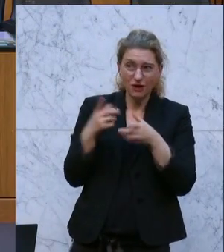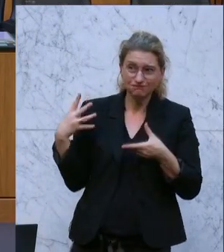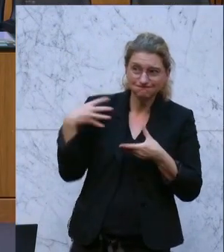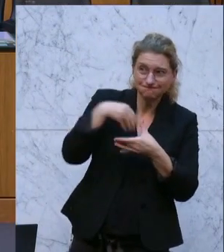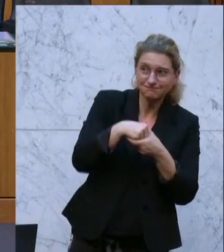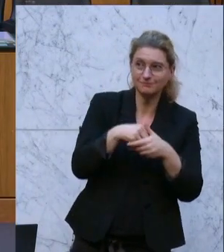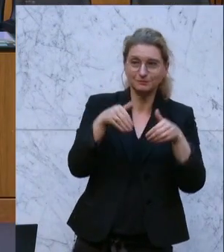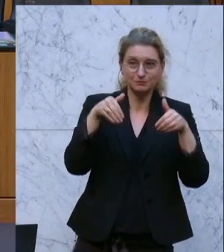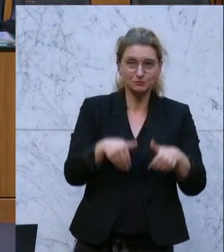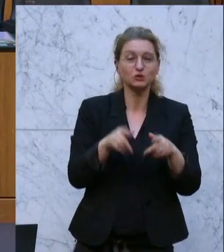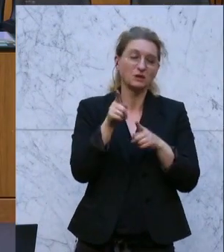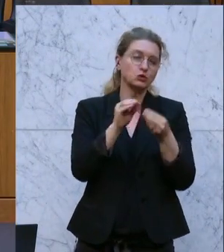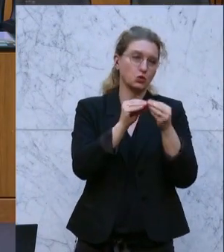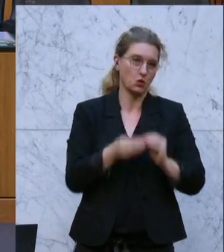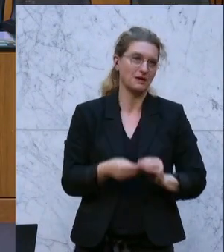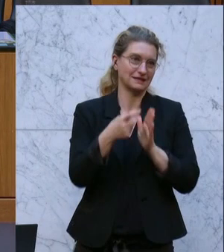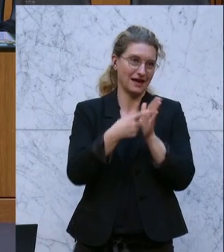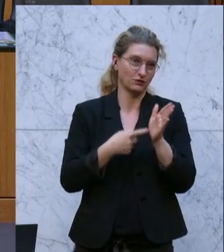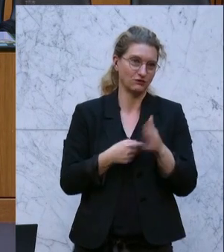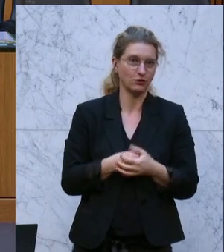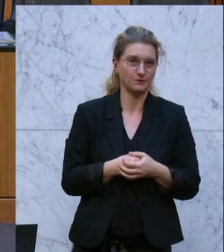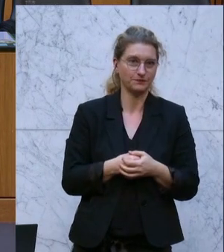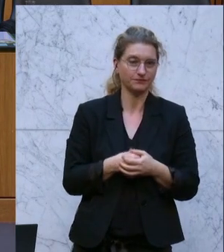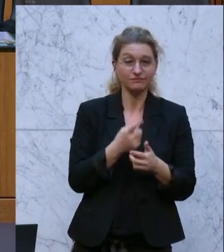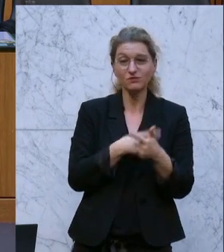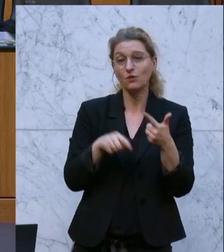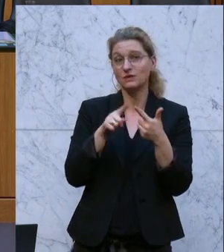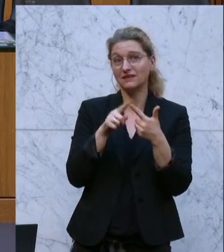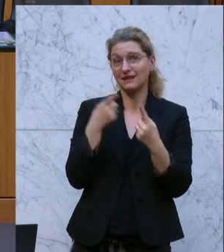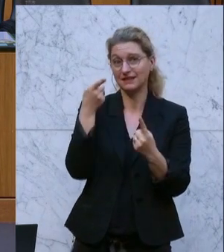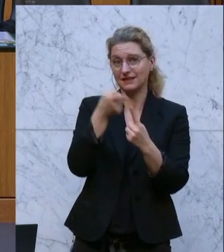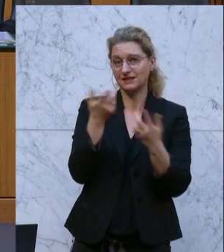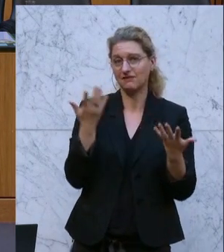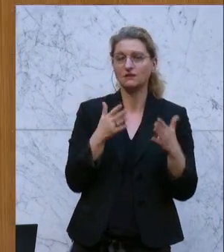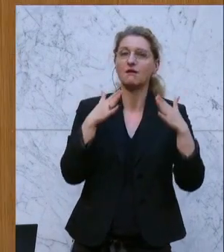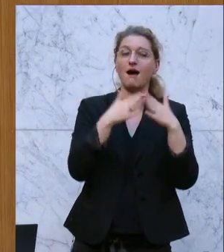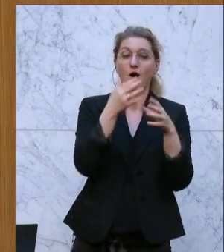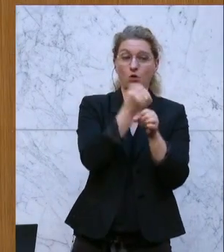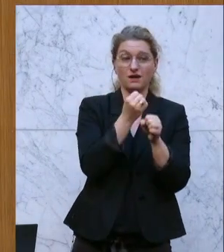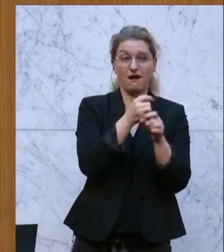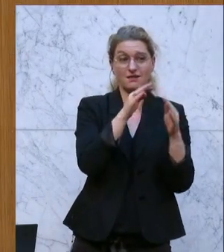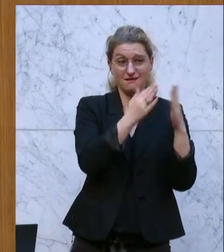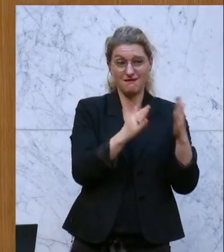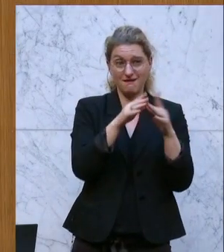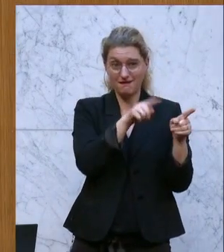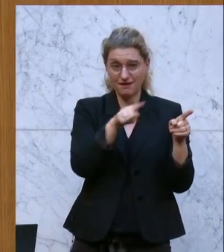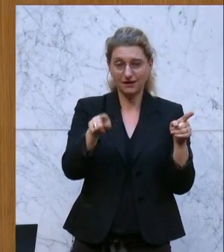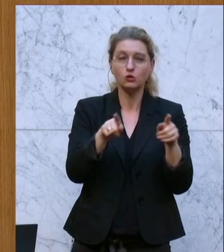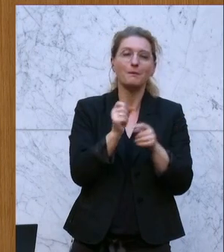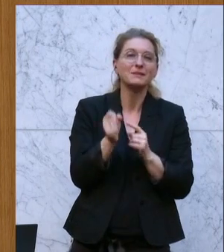eine komplexe Herausforderung. Das zweite Ziel ist, die Haushalte und insbesondere die